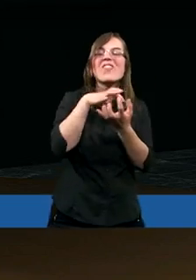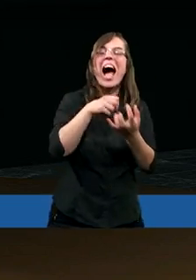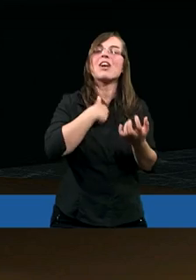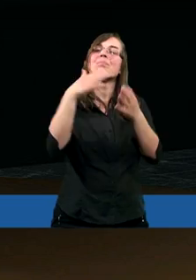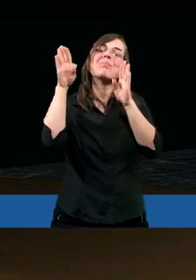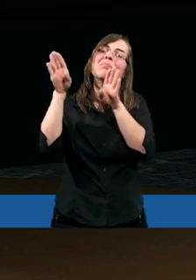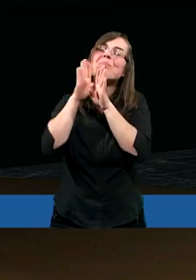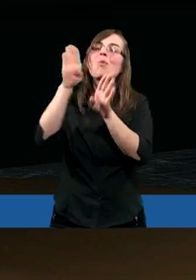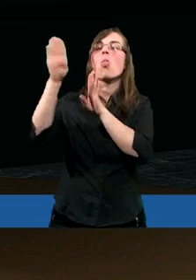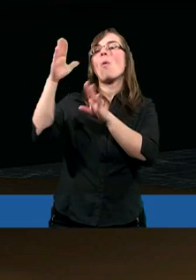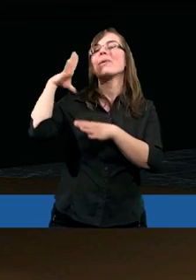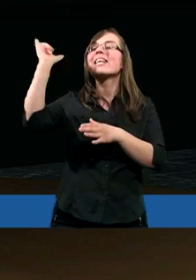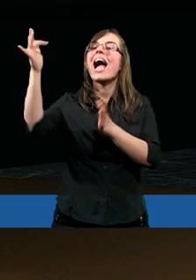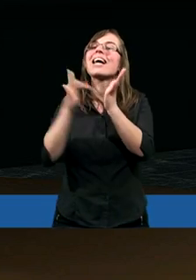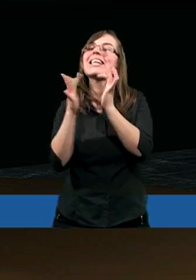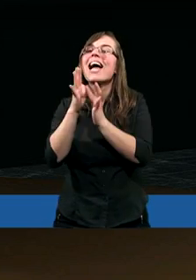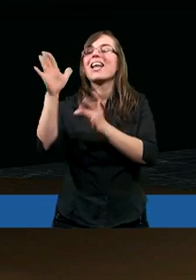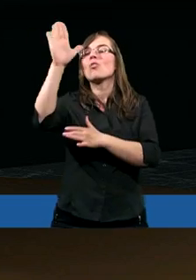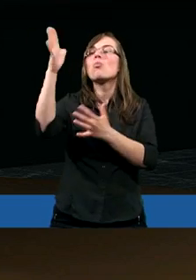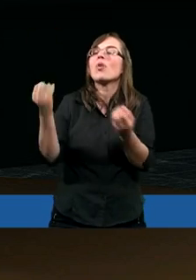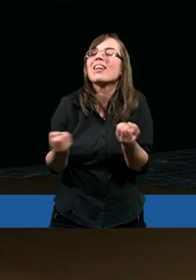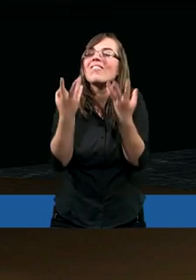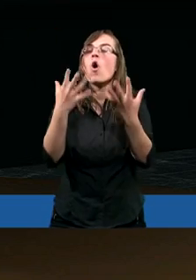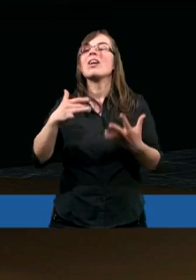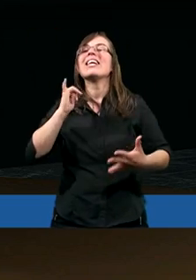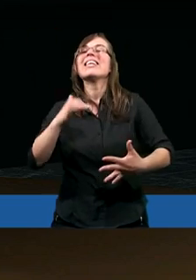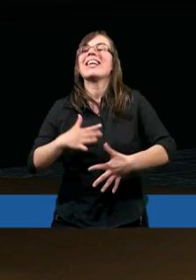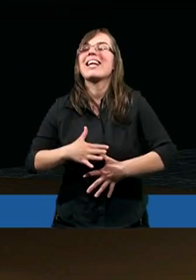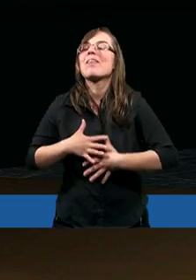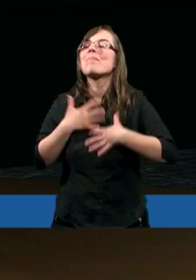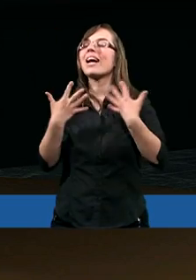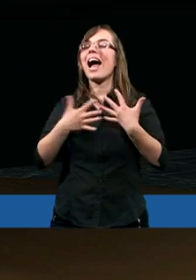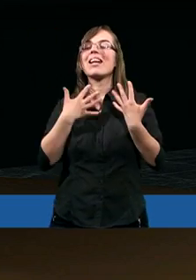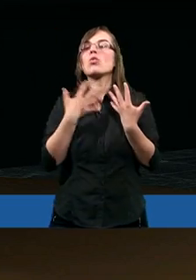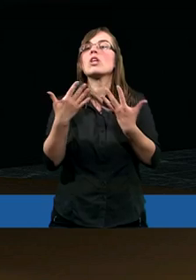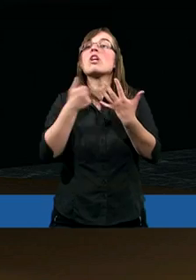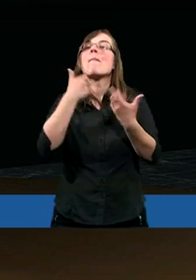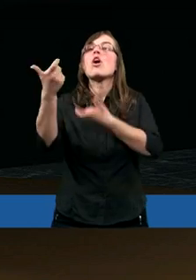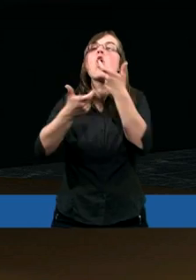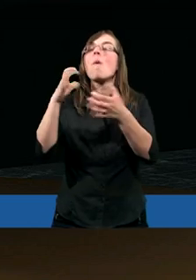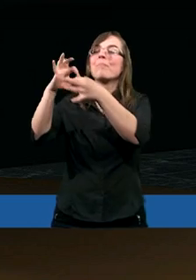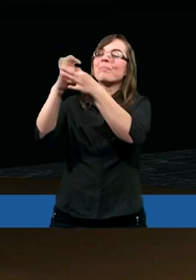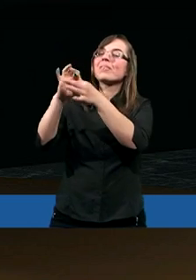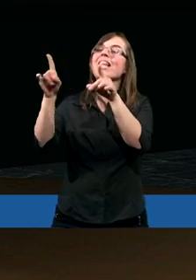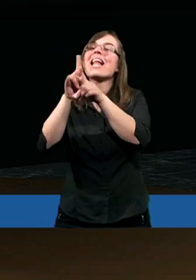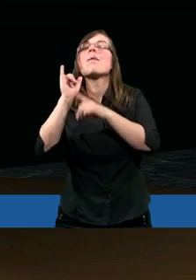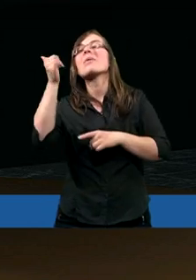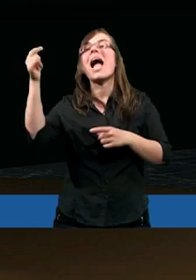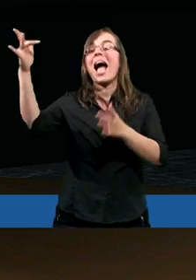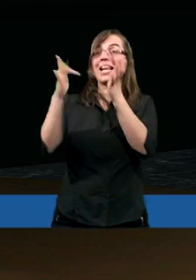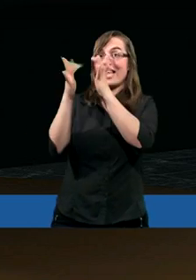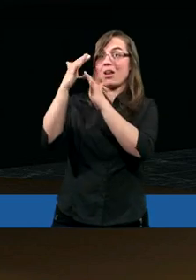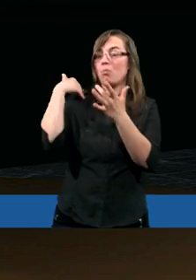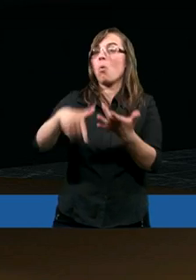Boga, tak jak On na siebie patrzy. I to nas tak naprawdę inspiruje do tego, aby robić to, co robił Jezus Chrystus, kiedy był na ziemi.